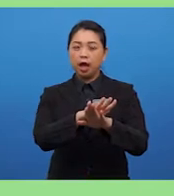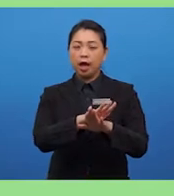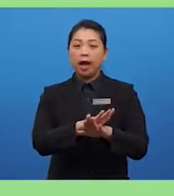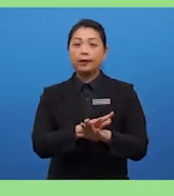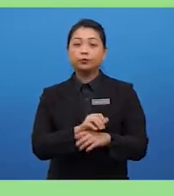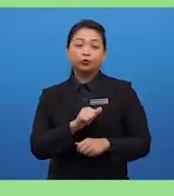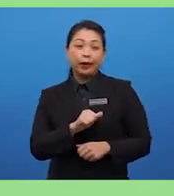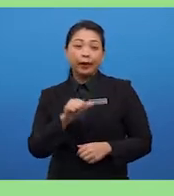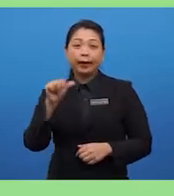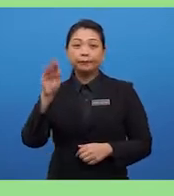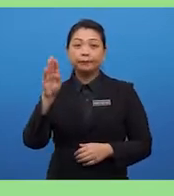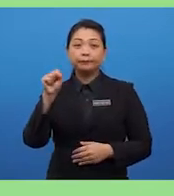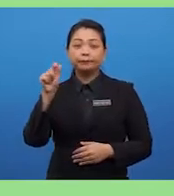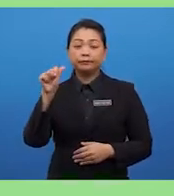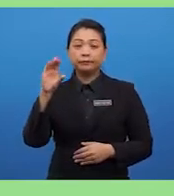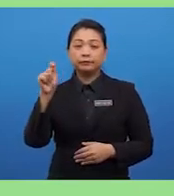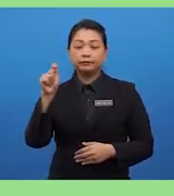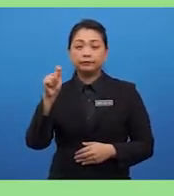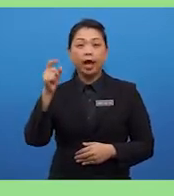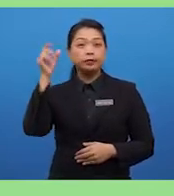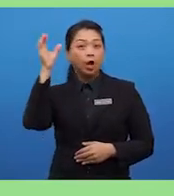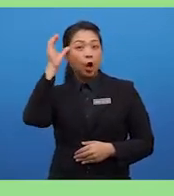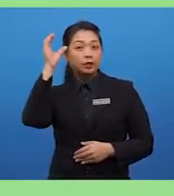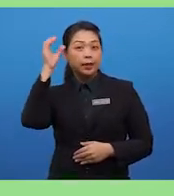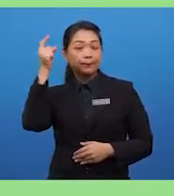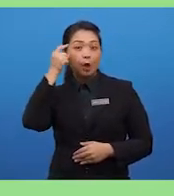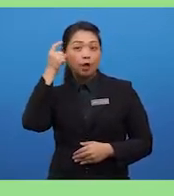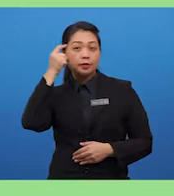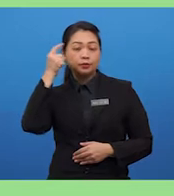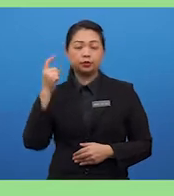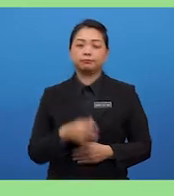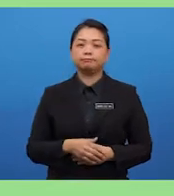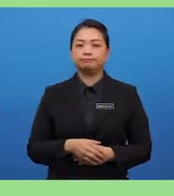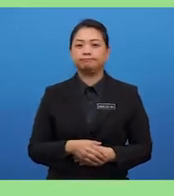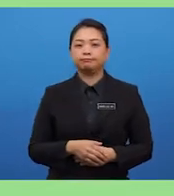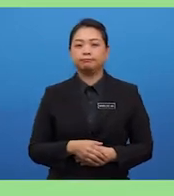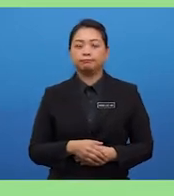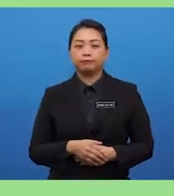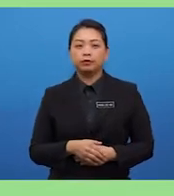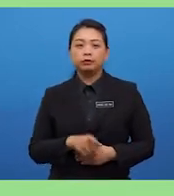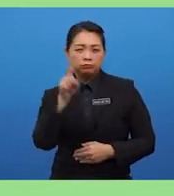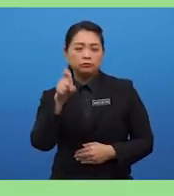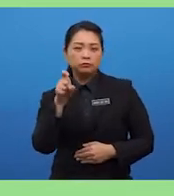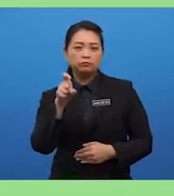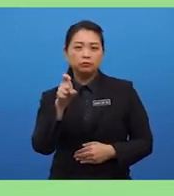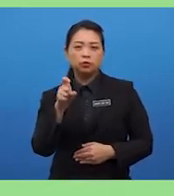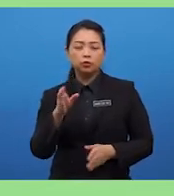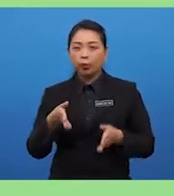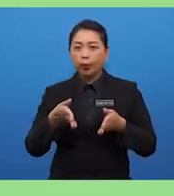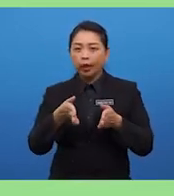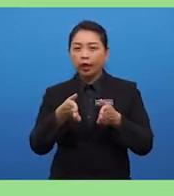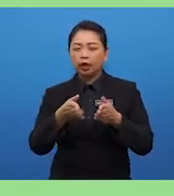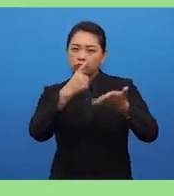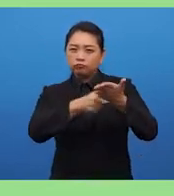conceptual level. This means you ought to negotiate your way with your